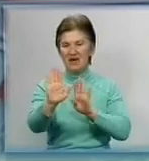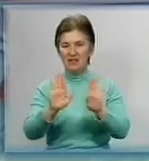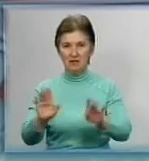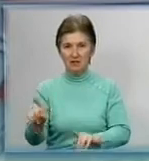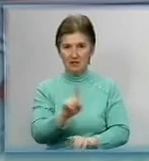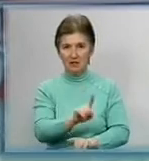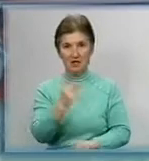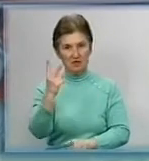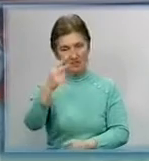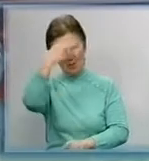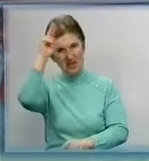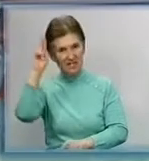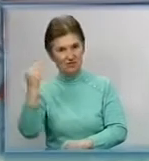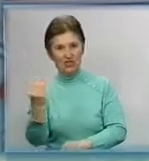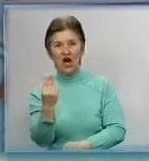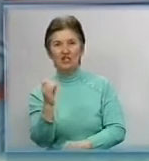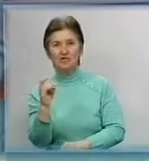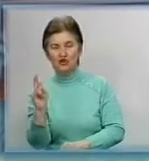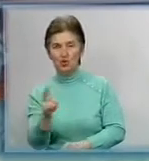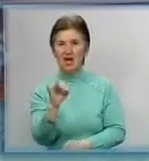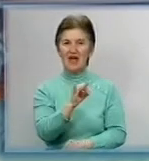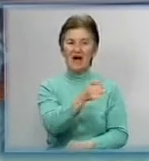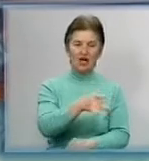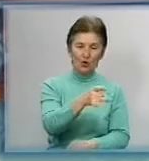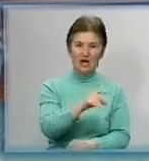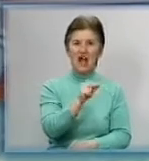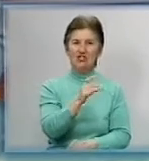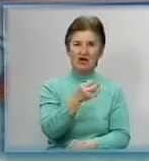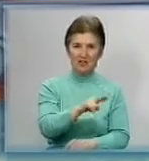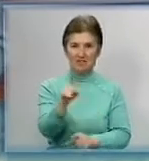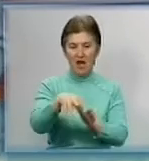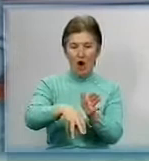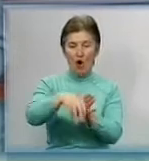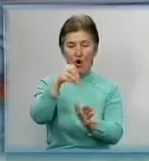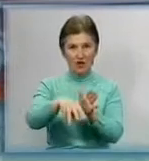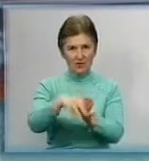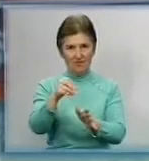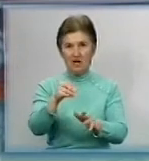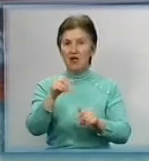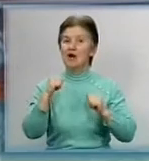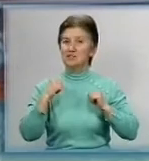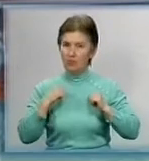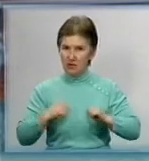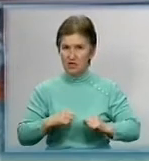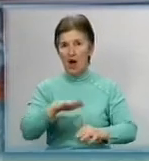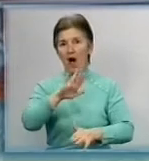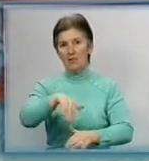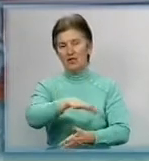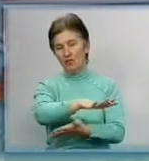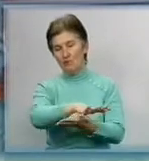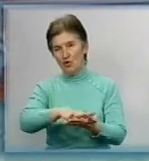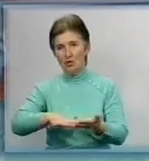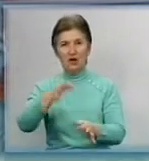висуванець від Батьківщини Олександр Шевчук і регіонал Олександр Чернявський. Саме голосування пройшло спокійно, а вже потім почалася судова тяганина, яка